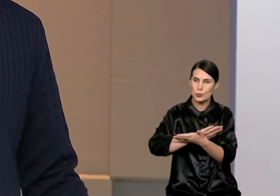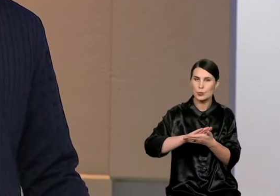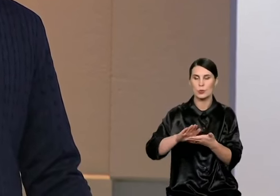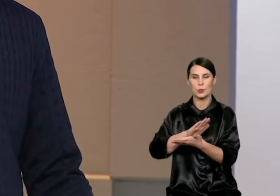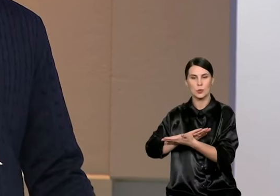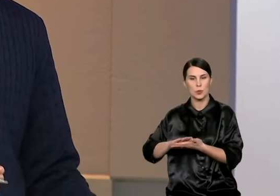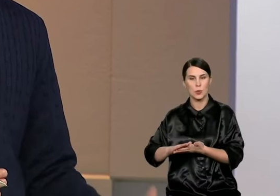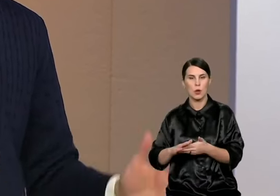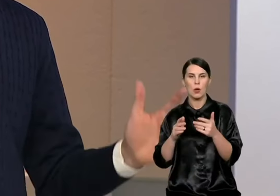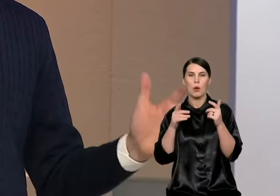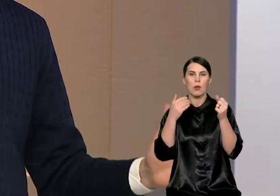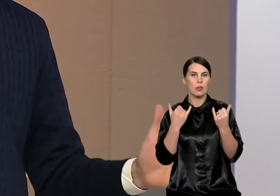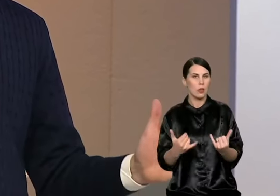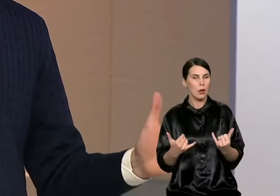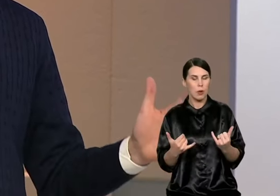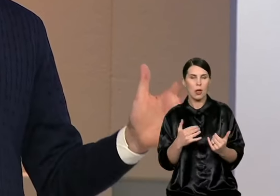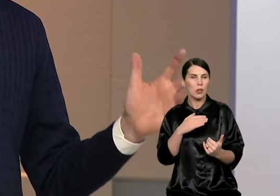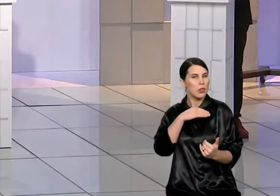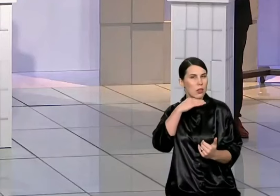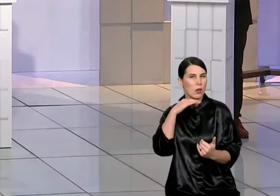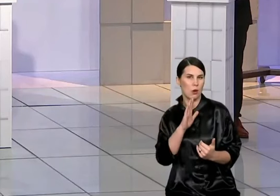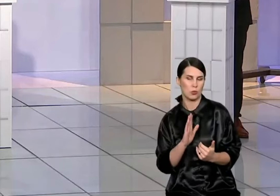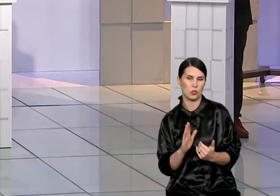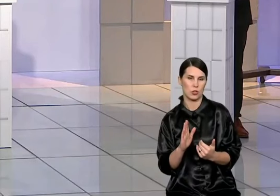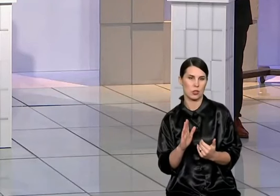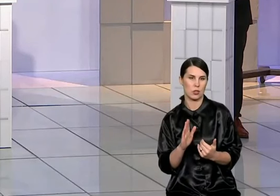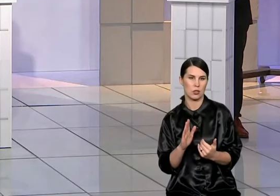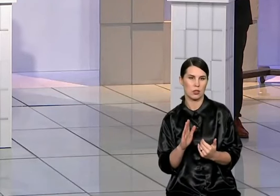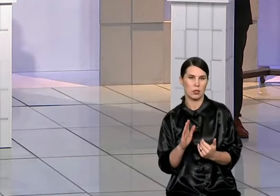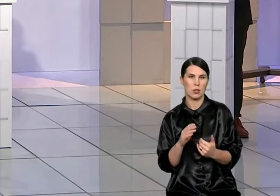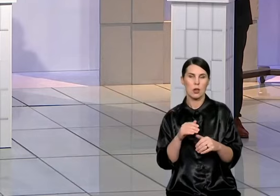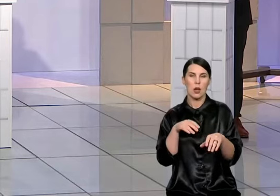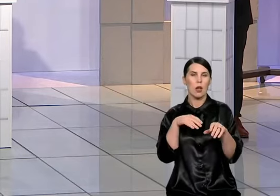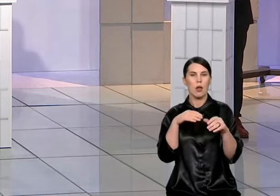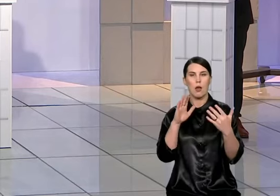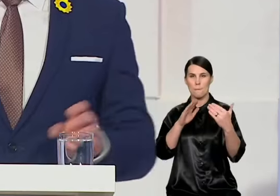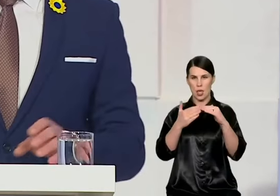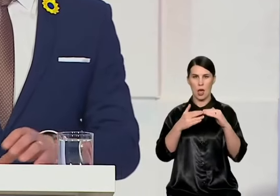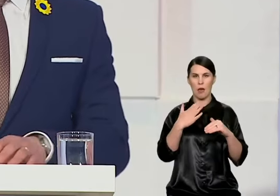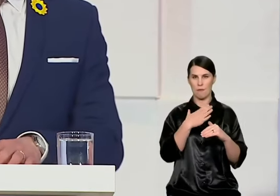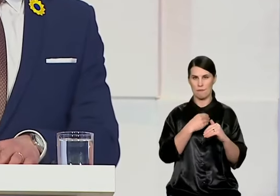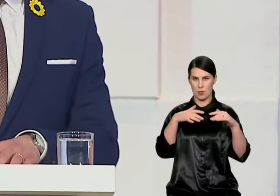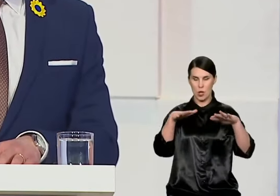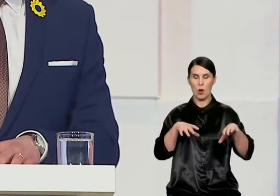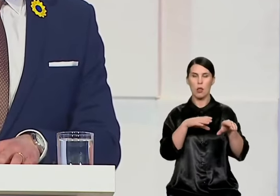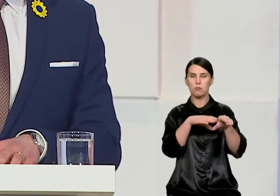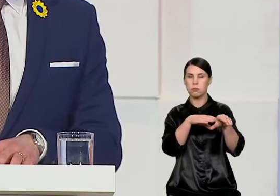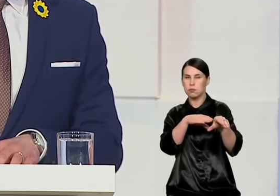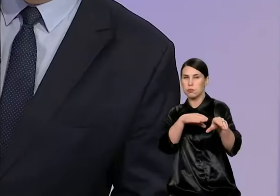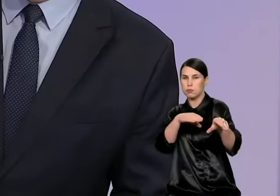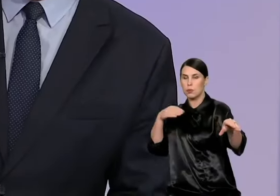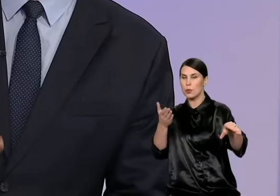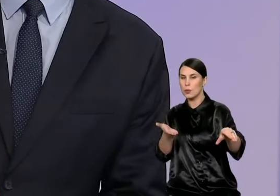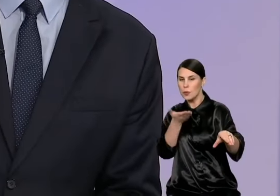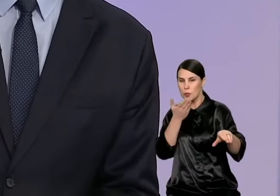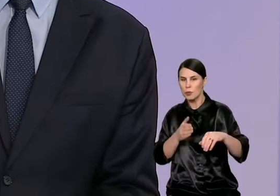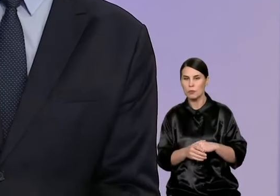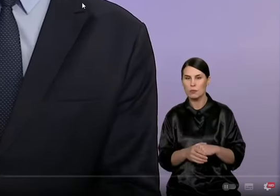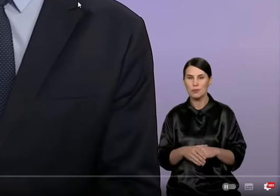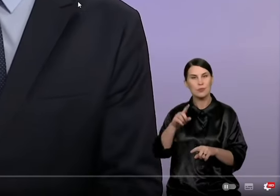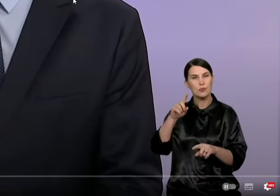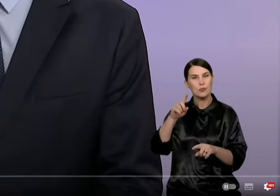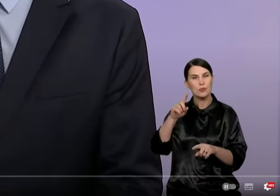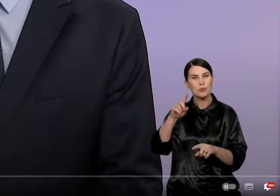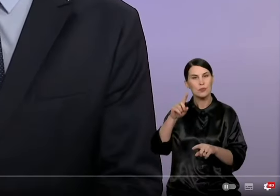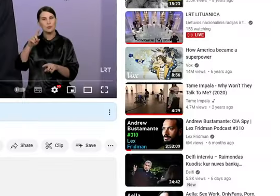nepakankamai, nes šiandien mes turime didelius ir melžiniškus kamšius mieste. Gerai, ponia Sinisa, gal užinot konkrečią sumą? Nežinau, koti tai